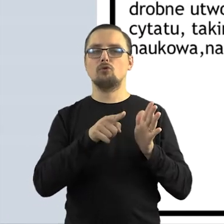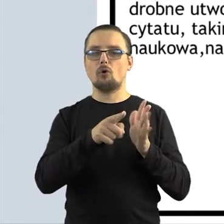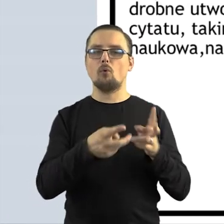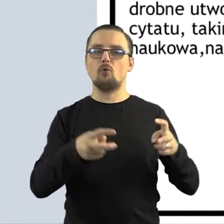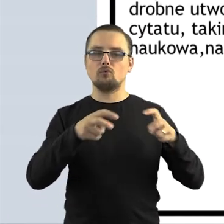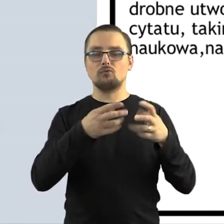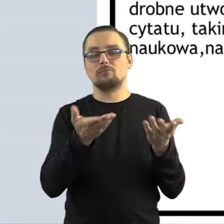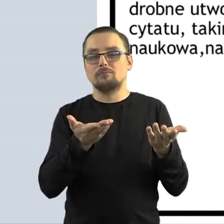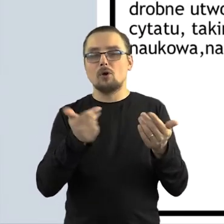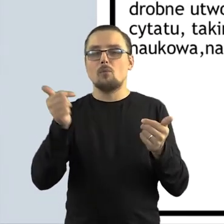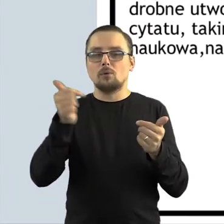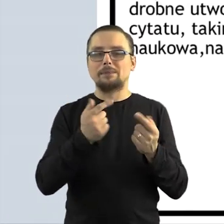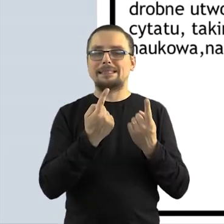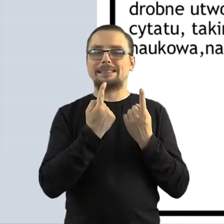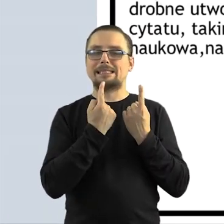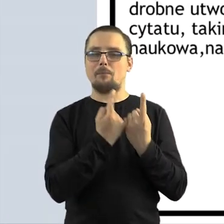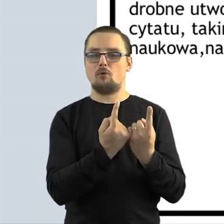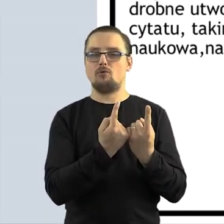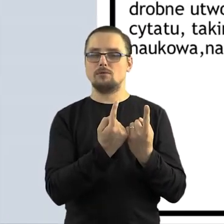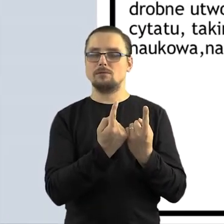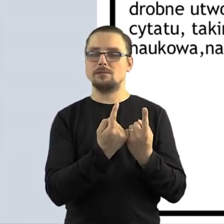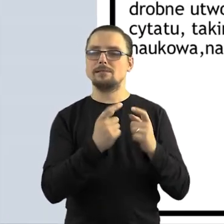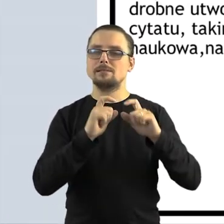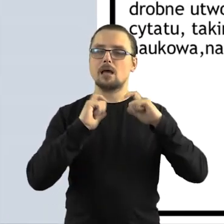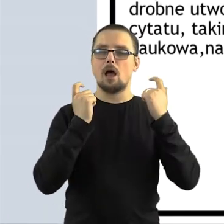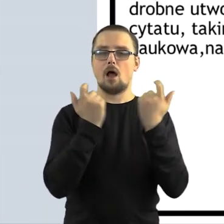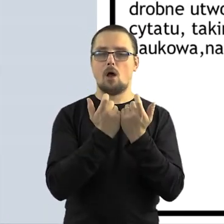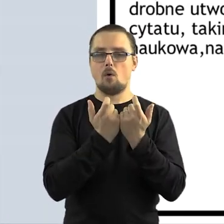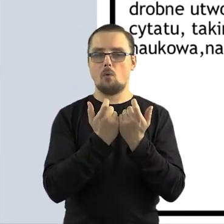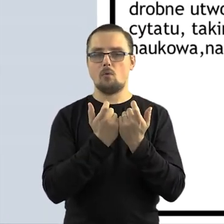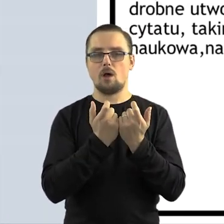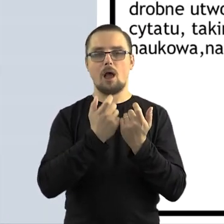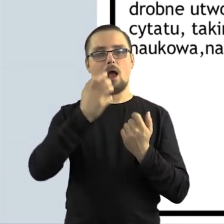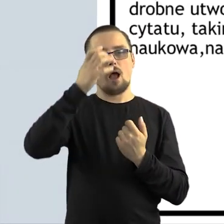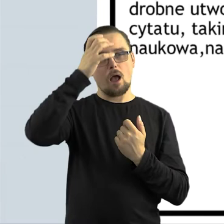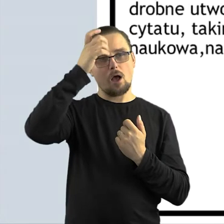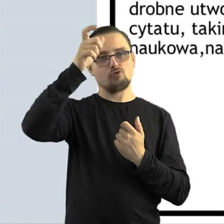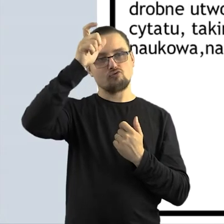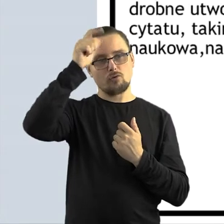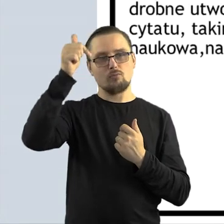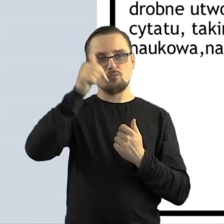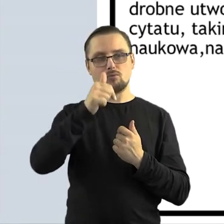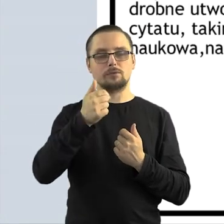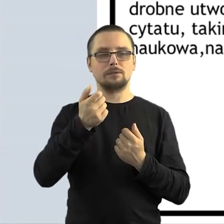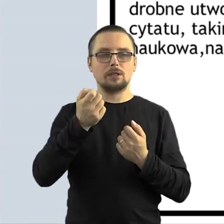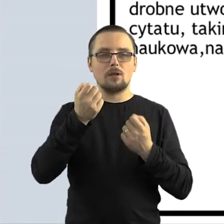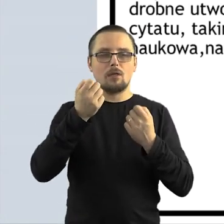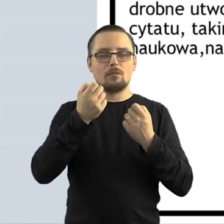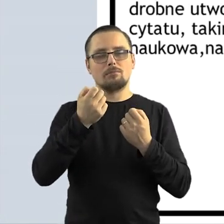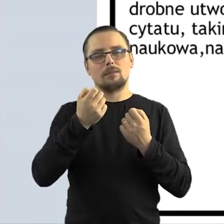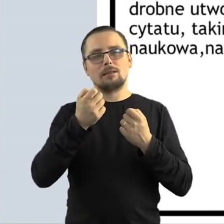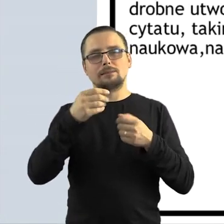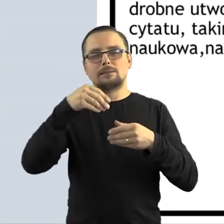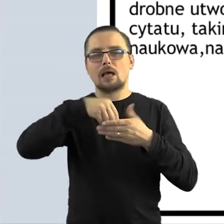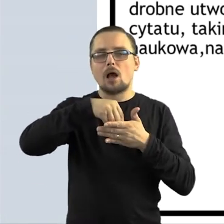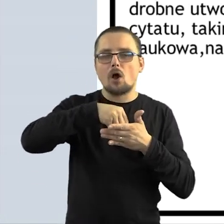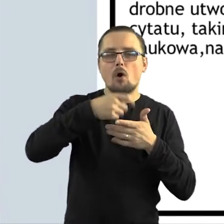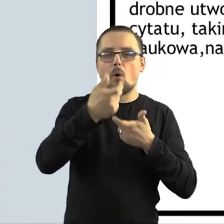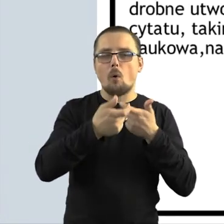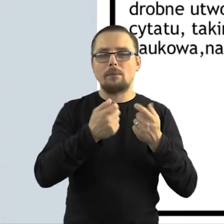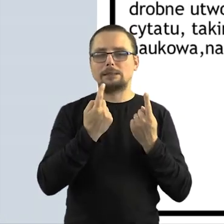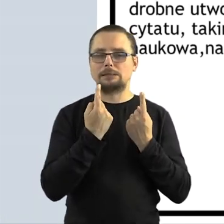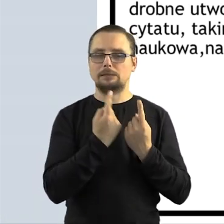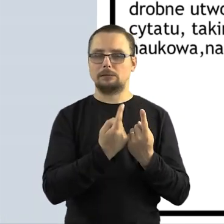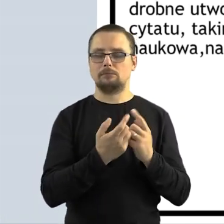samoistną całość, bo utwór powstaje w momencie twórczego zaangażowania kogoś w tworzenie jego. Tylko w momencie na